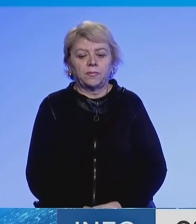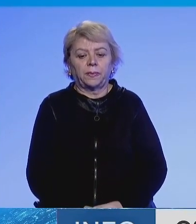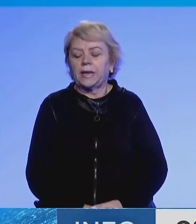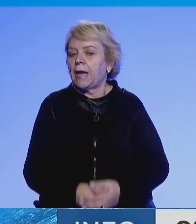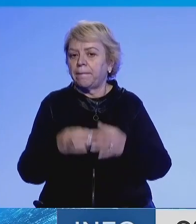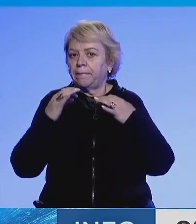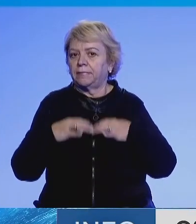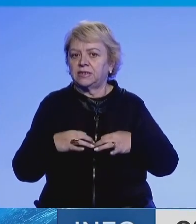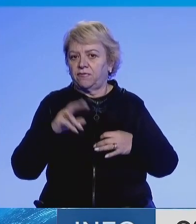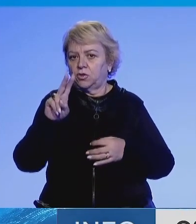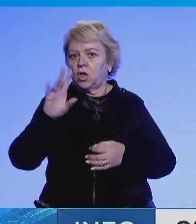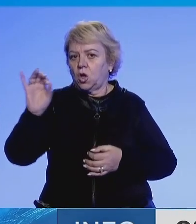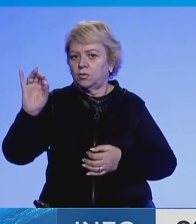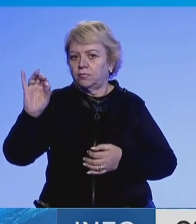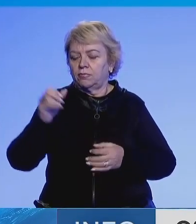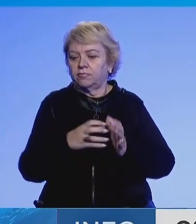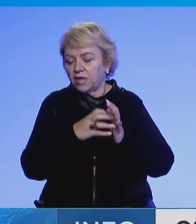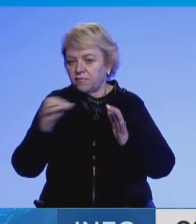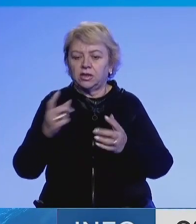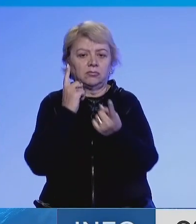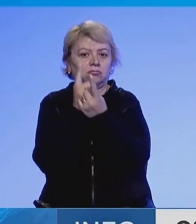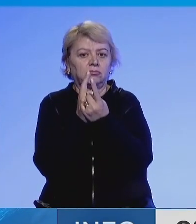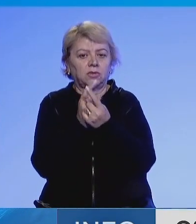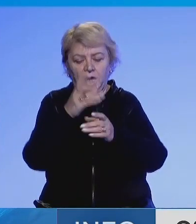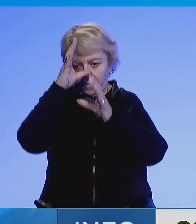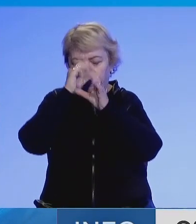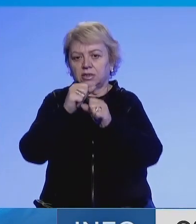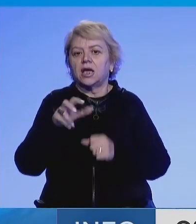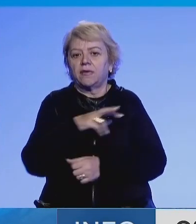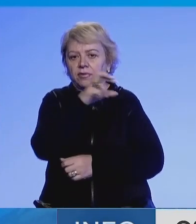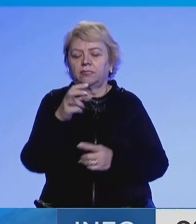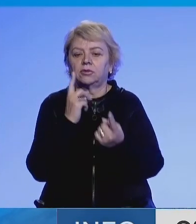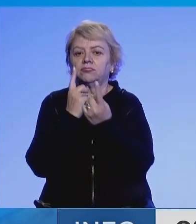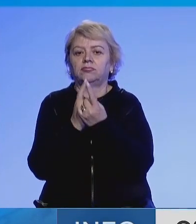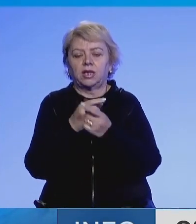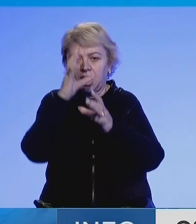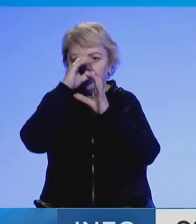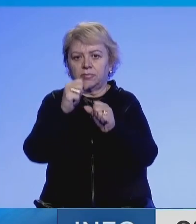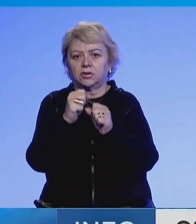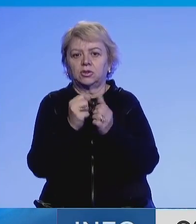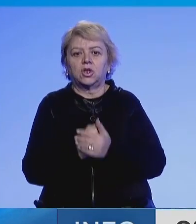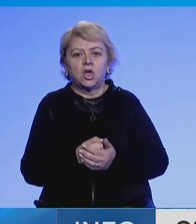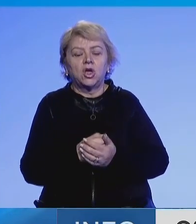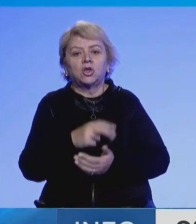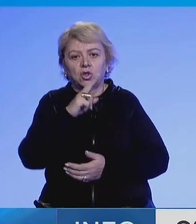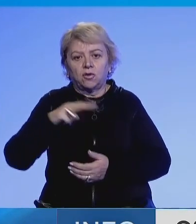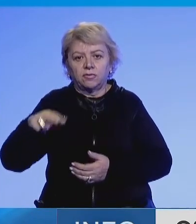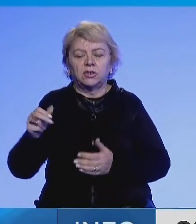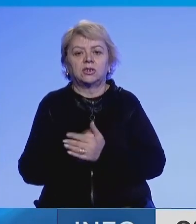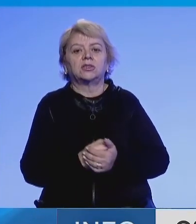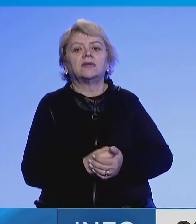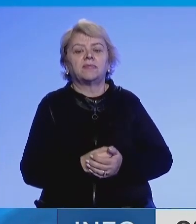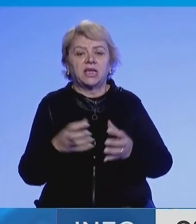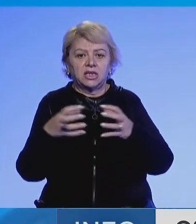President Javjosa Osmani në vazhden e takimeve me ambasador evropian ka takuar ambasadorët e Norvegjisë, Greqjisë dhe të